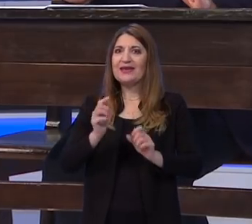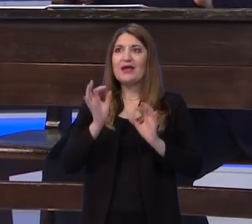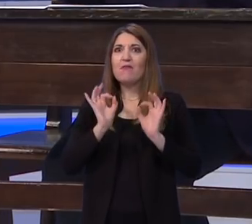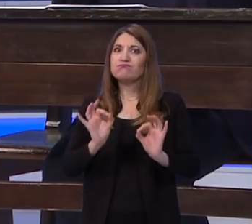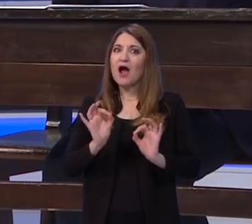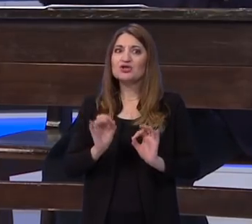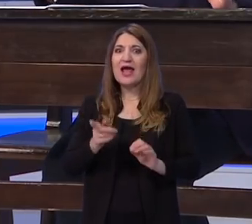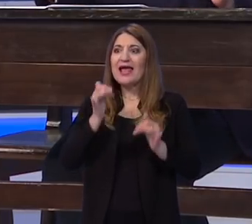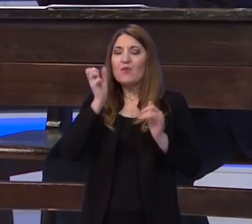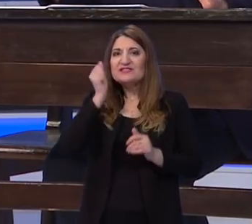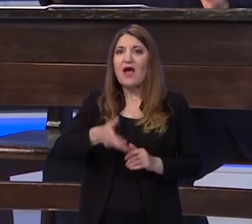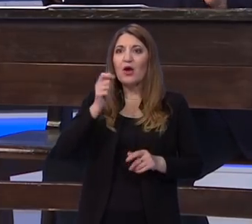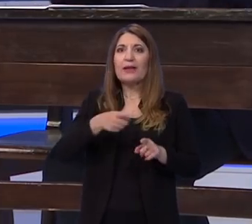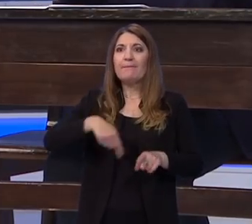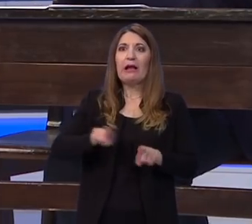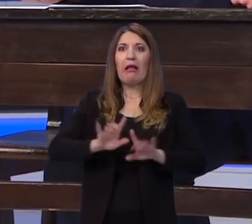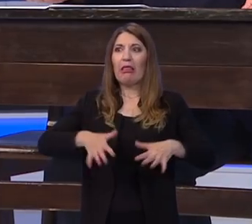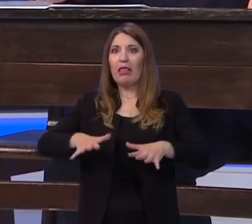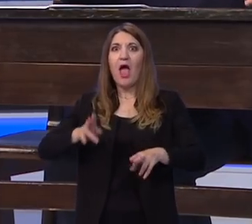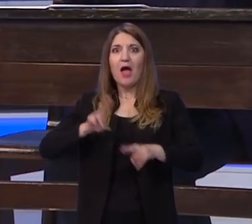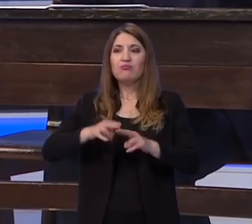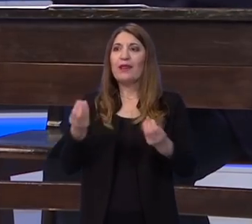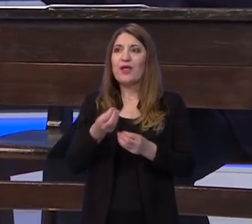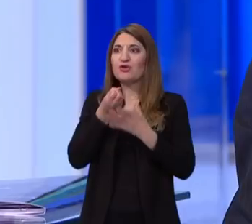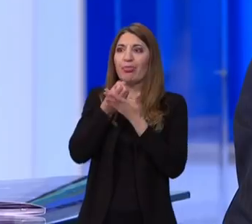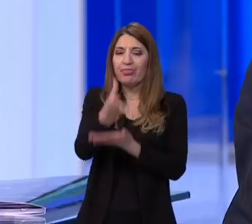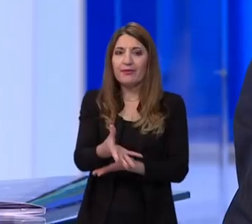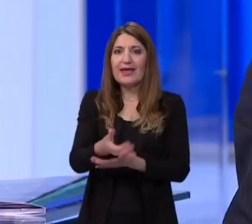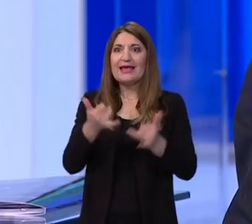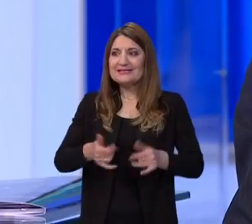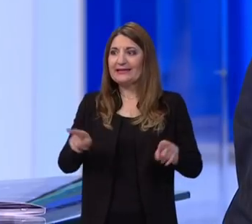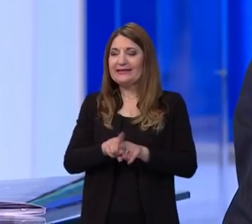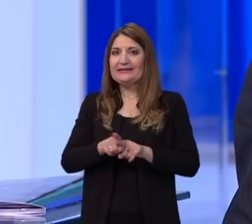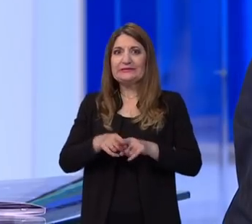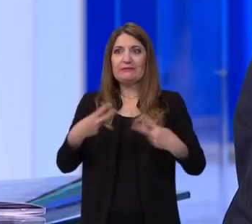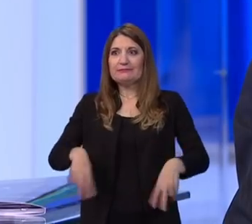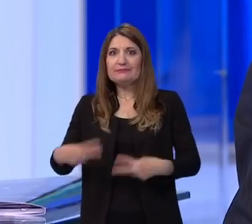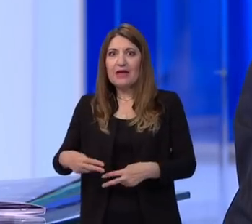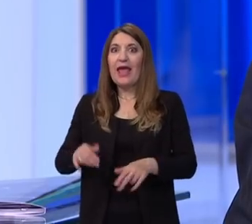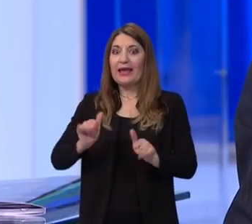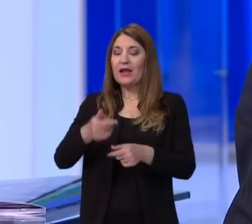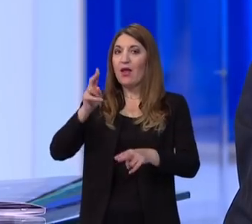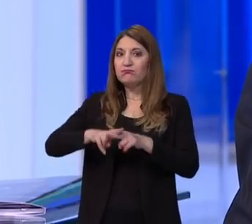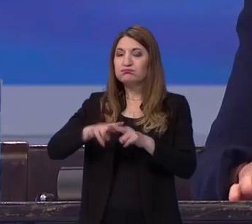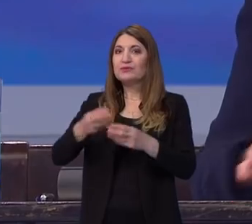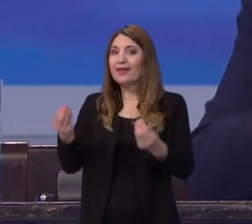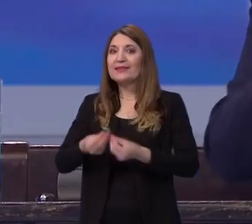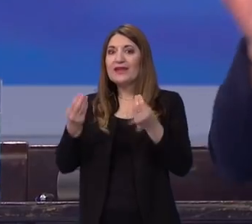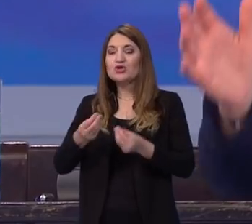Svake godine drhtimo, da tako kažem, hoće li procuriti ispiti, evo sad isto drhtimo, hoće li se